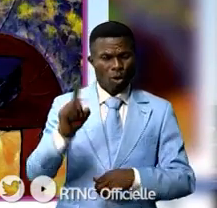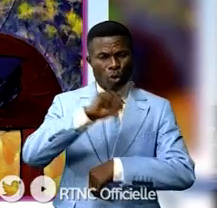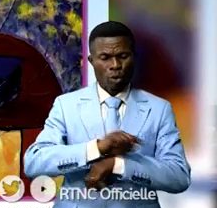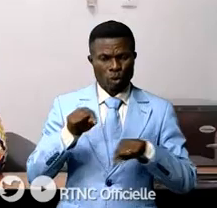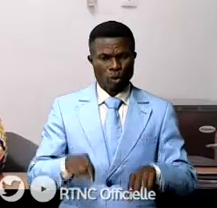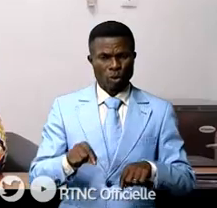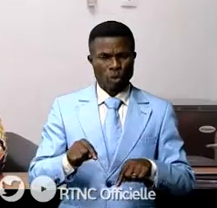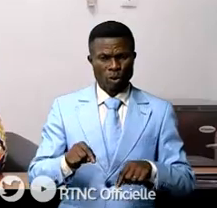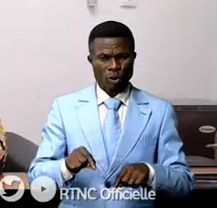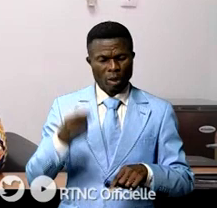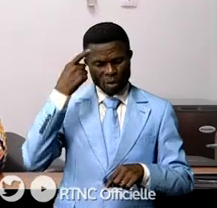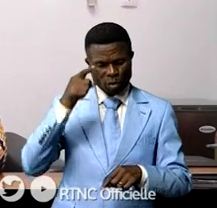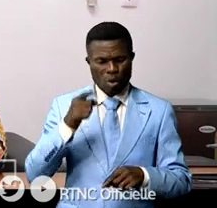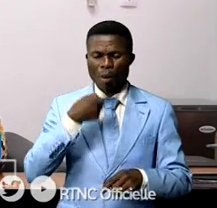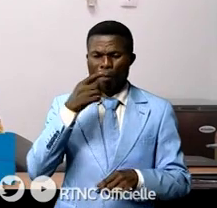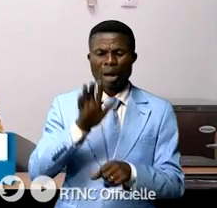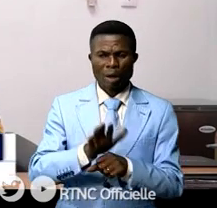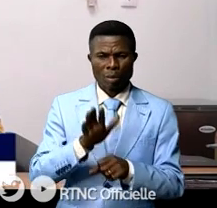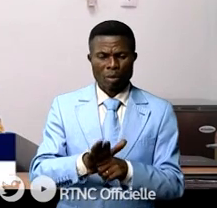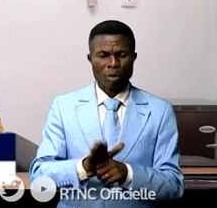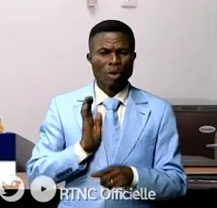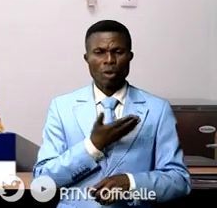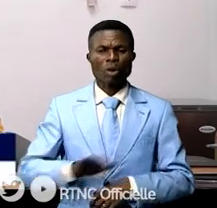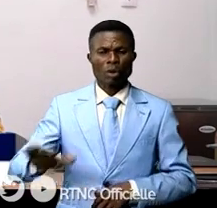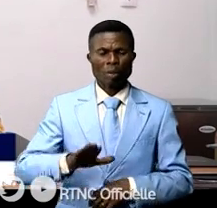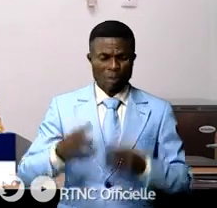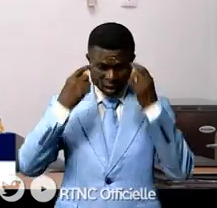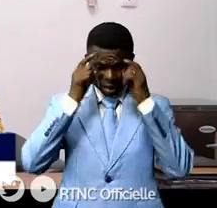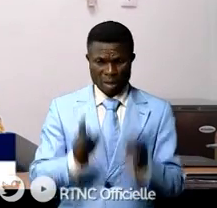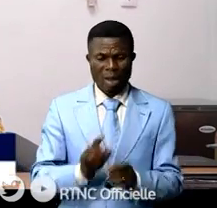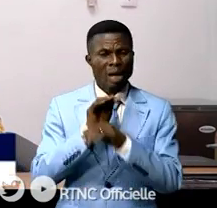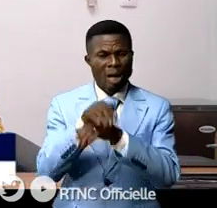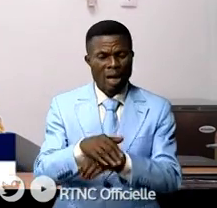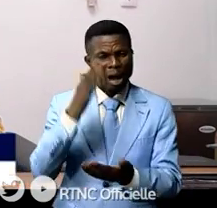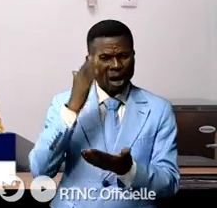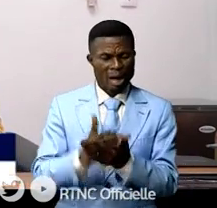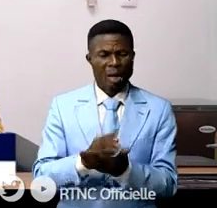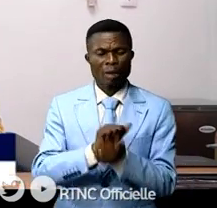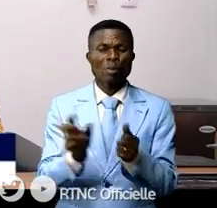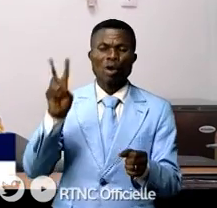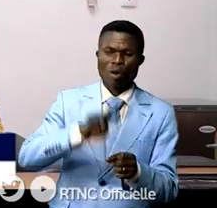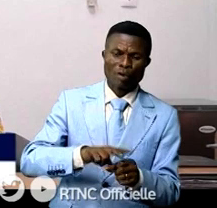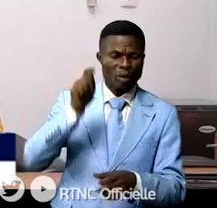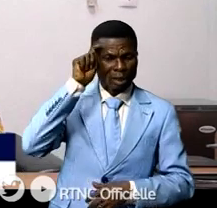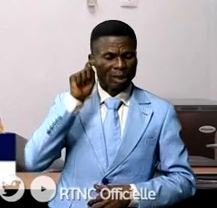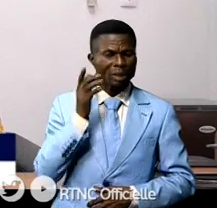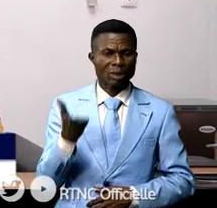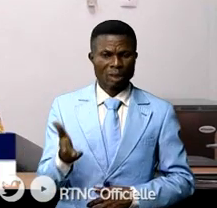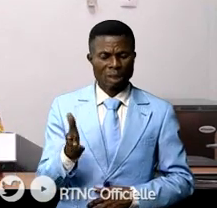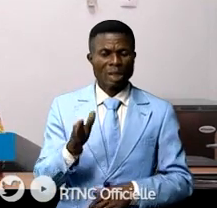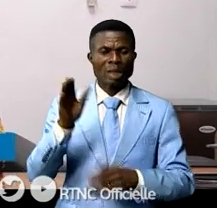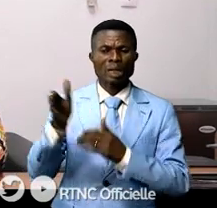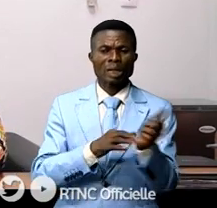pour accentuer ce que nous avons dans notre pays comme l'engagement à mettre fin à ces violences sexuelles qui